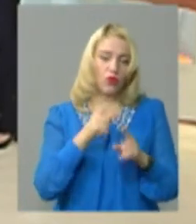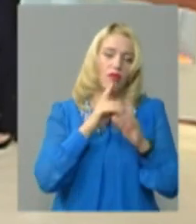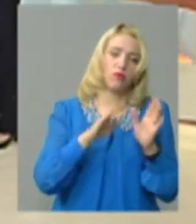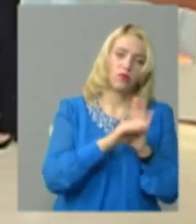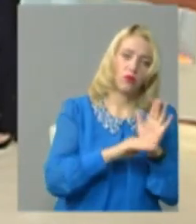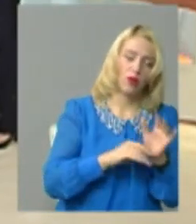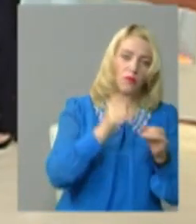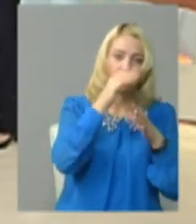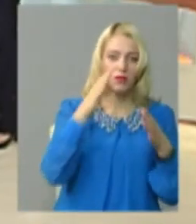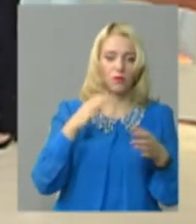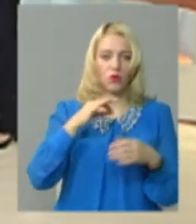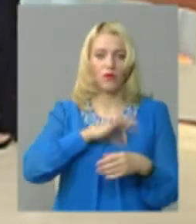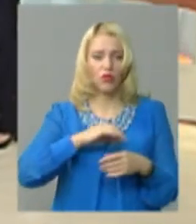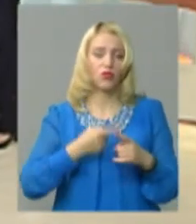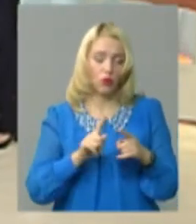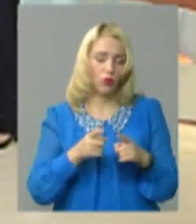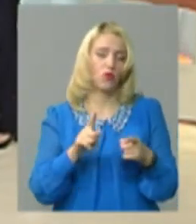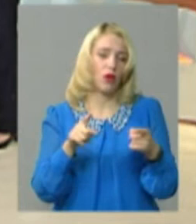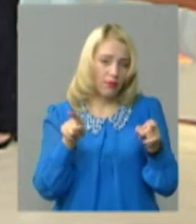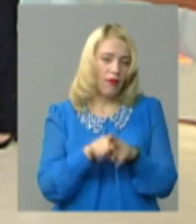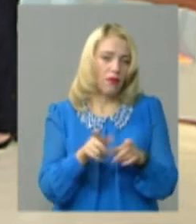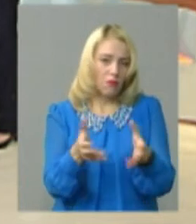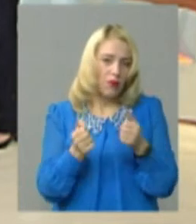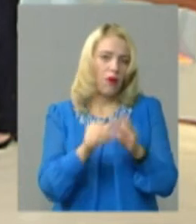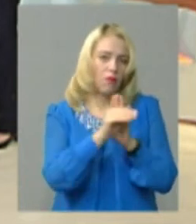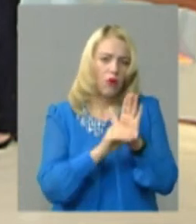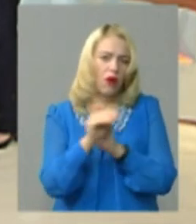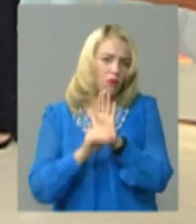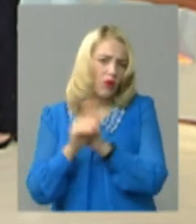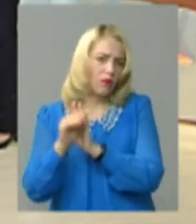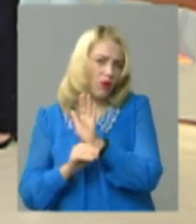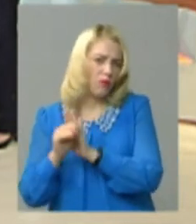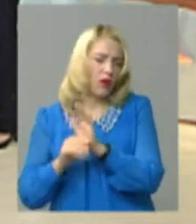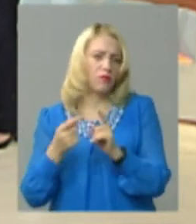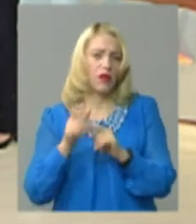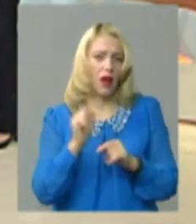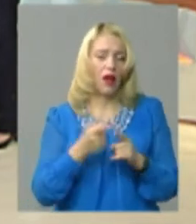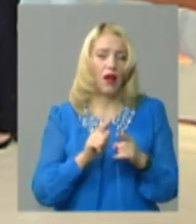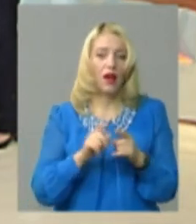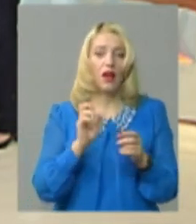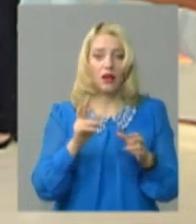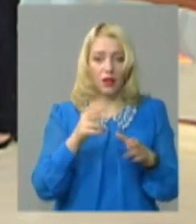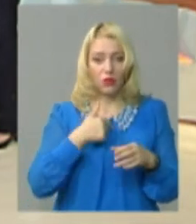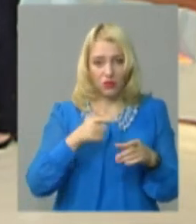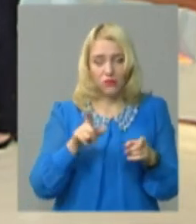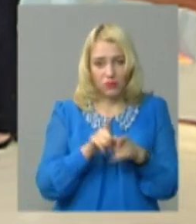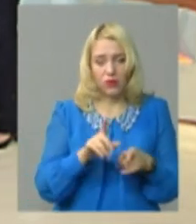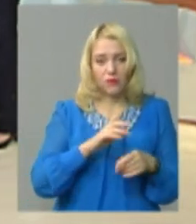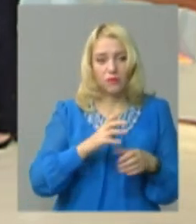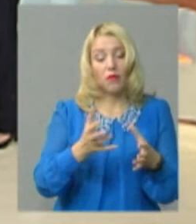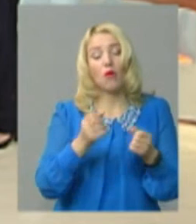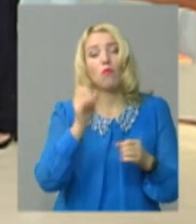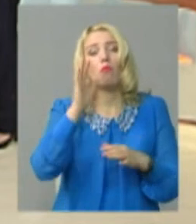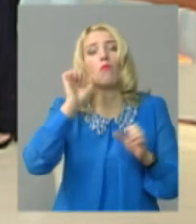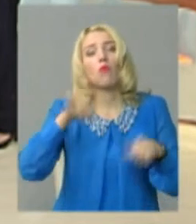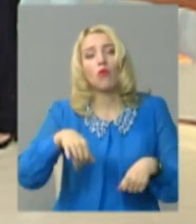використати їх. Для цього приймається купа програм, розумієте? Там купа програм, яких не потрібно бути. Я, будучи головою районаради, я теж так приймав програми, знаючи,